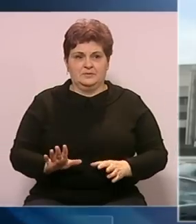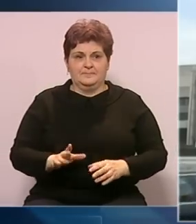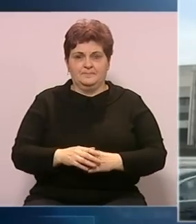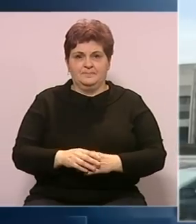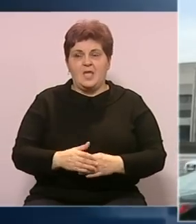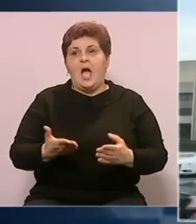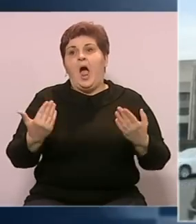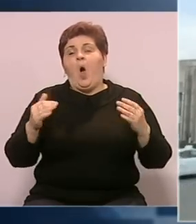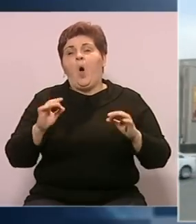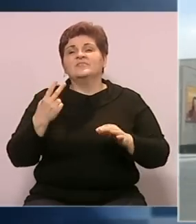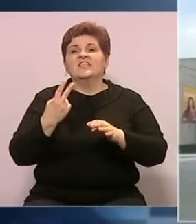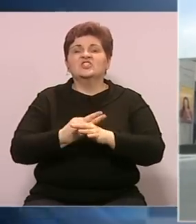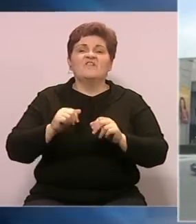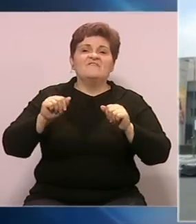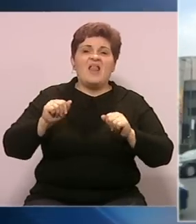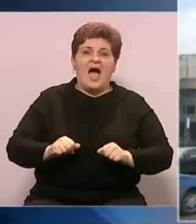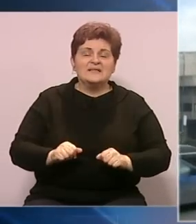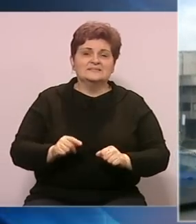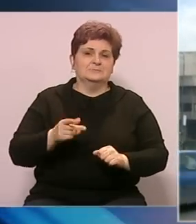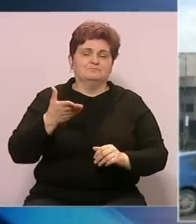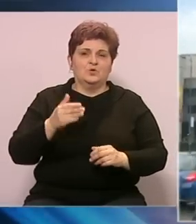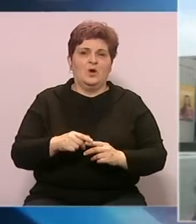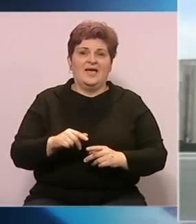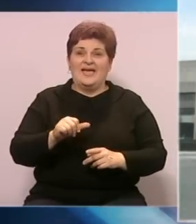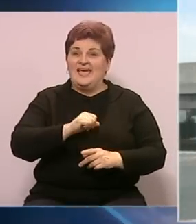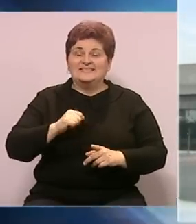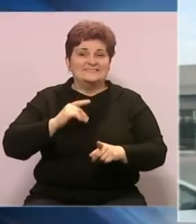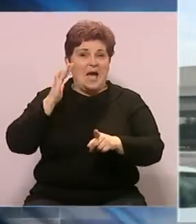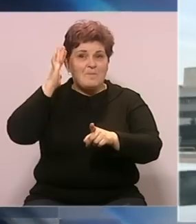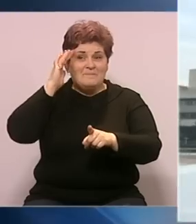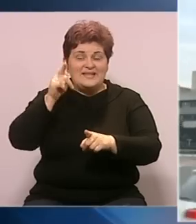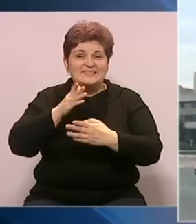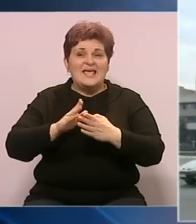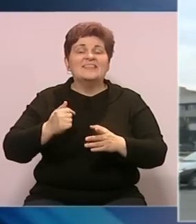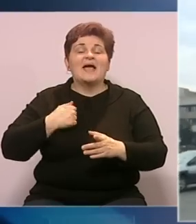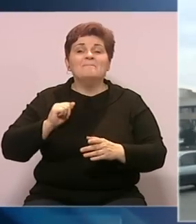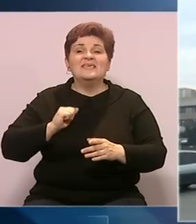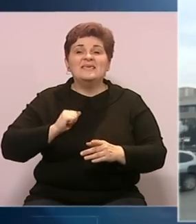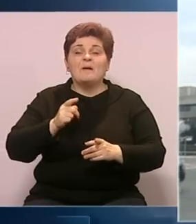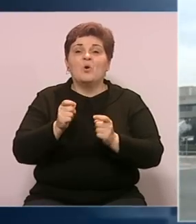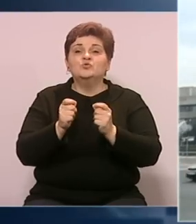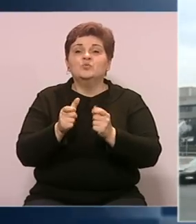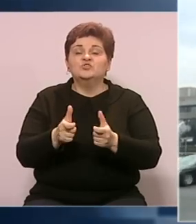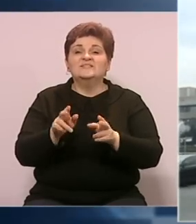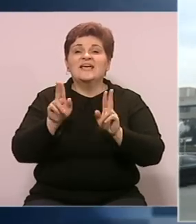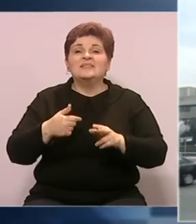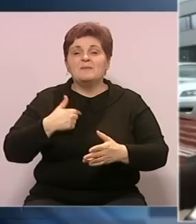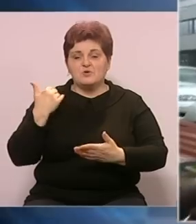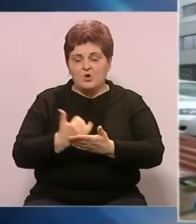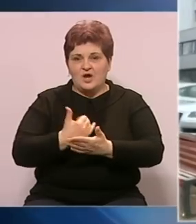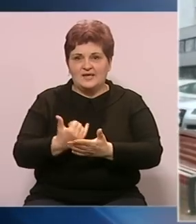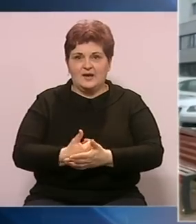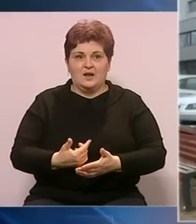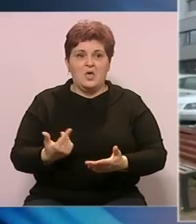ajmo reći, države, vlasti i to da nam, samo da se brine za taj dio, da mi imamo tu šansu da mi možemo zarađivati.